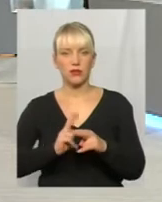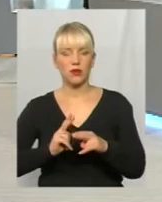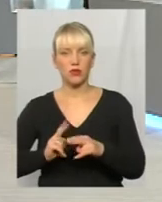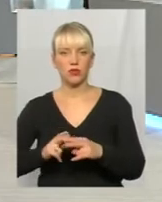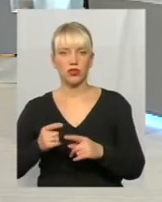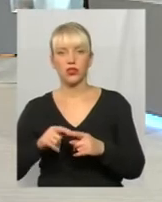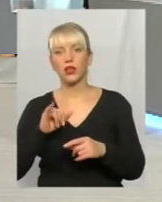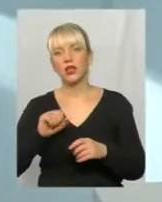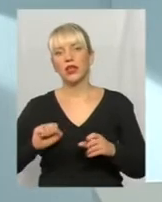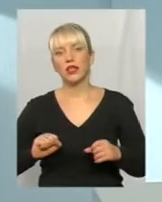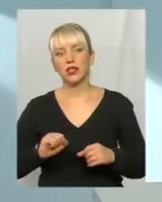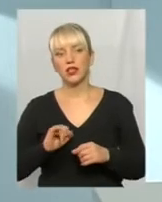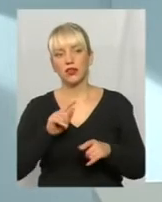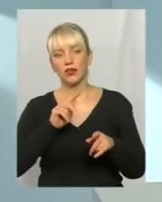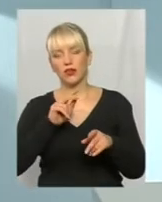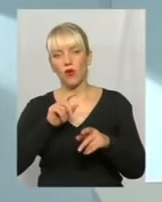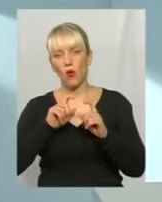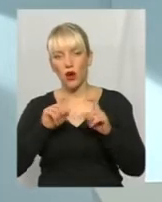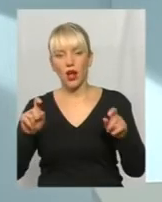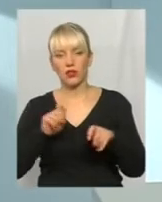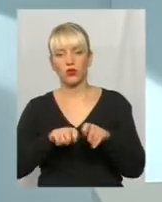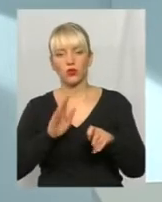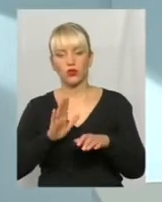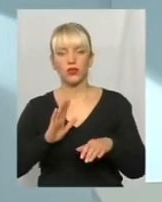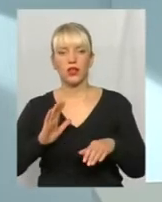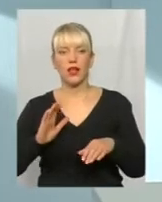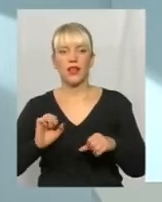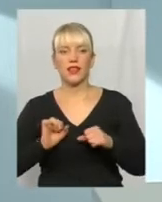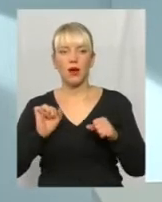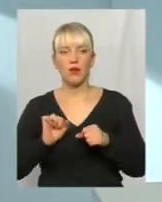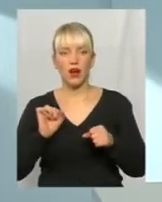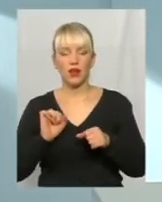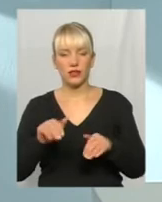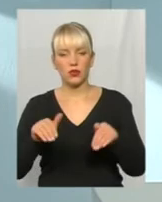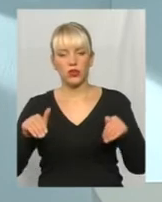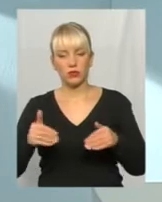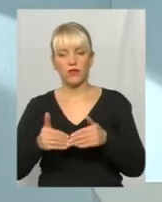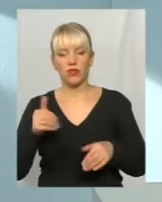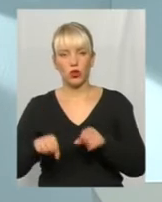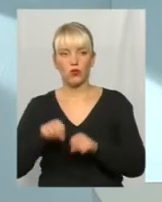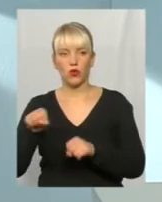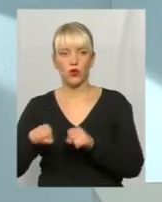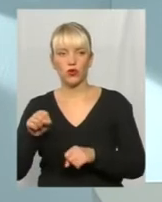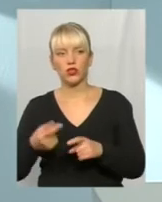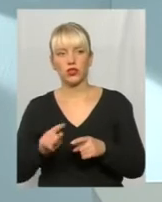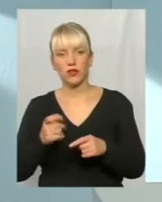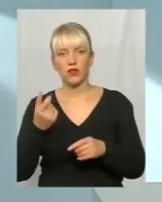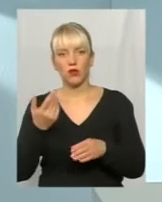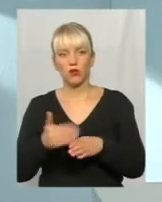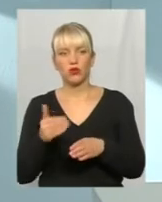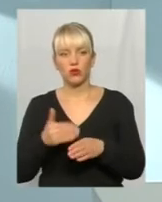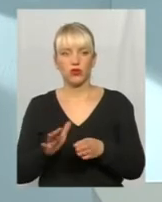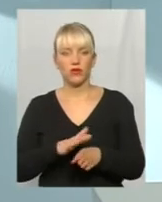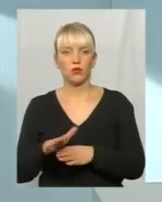органи нагляду контролю будуть намагатися утримуватись від порушень. Власне, це вже і зараз потрошку починає